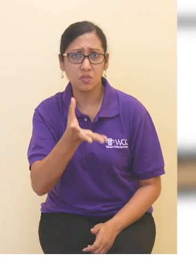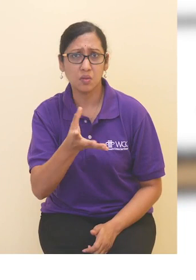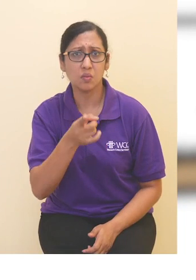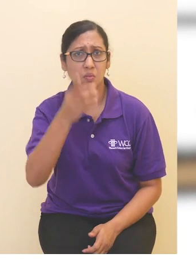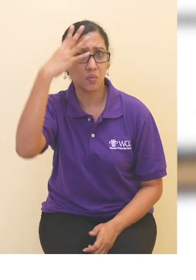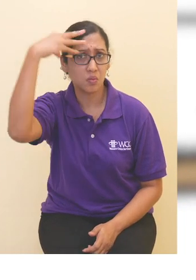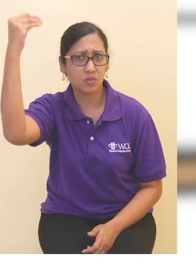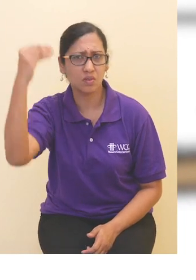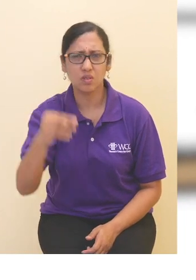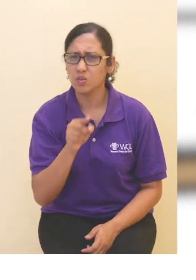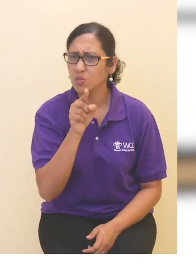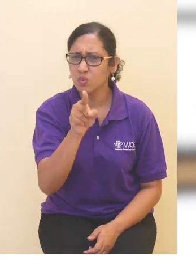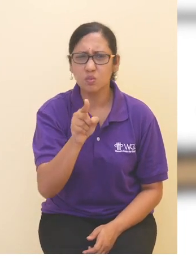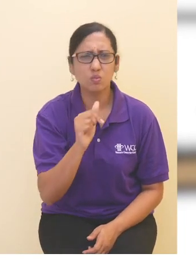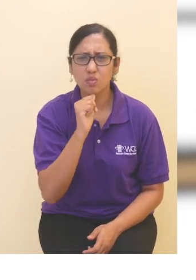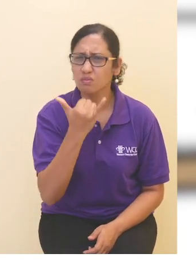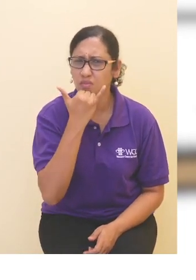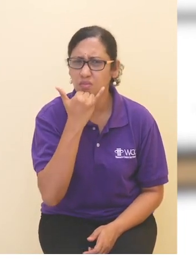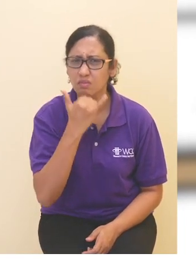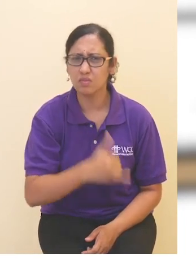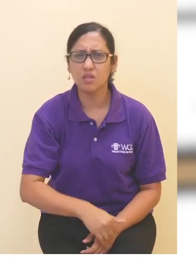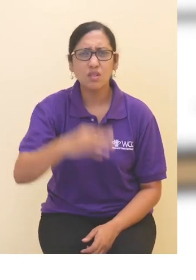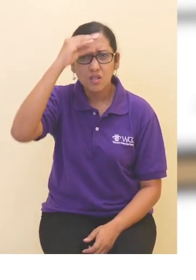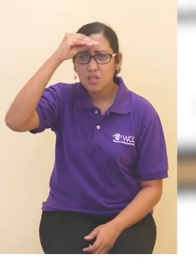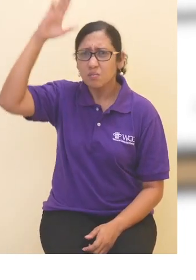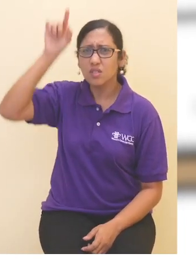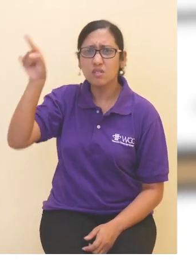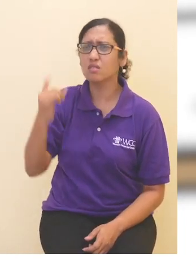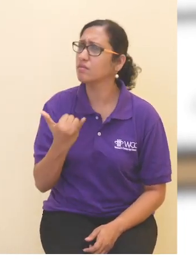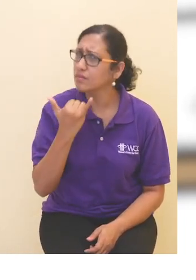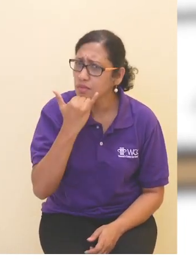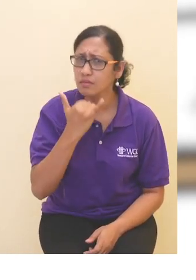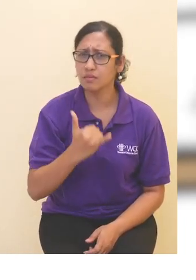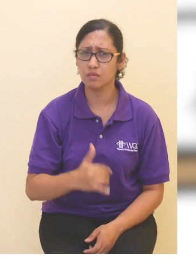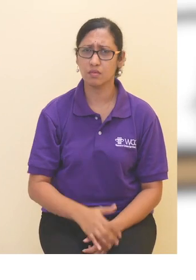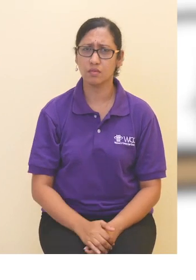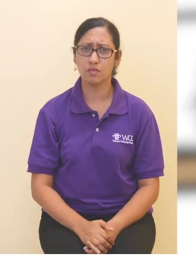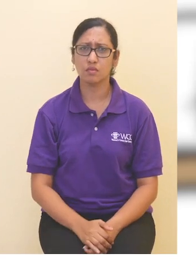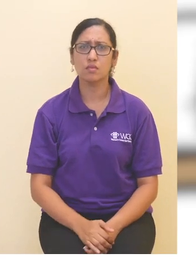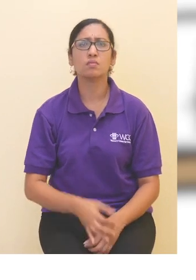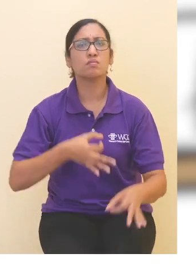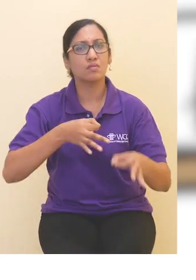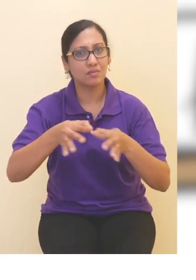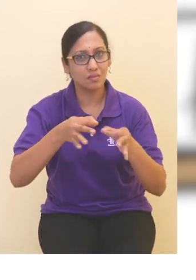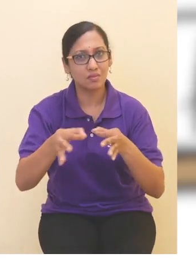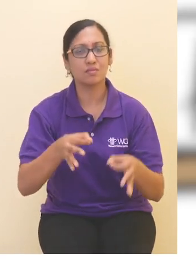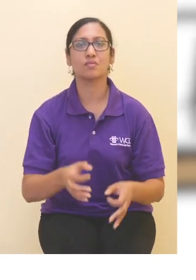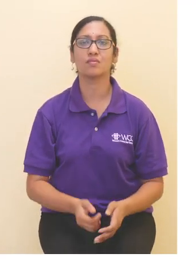ni sama sekali bukan salah kamu. Apa yang Hakim buat tu yang salah. kata Puan Siti.